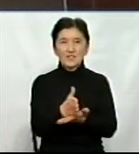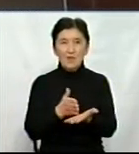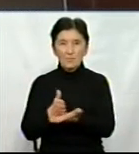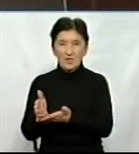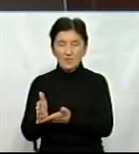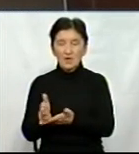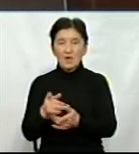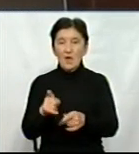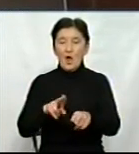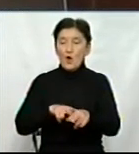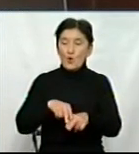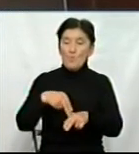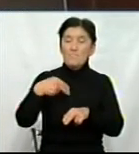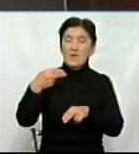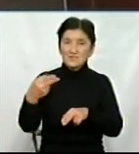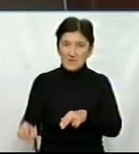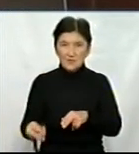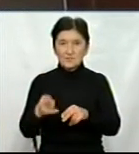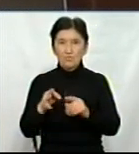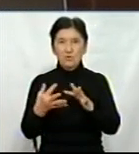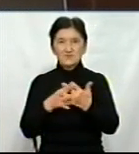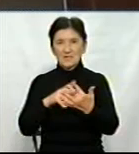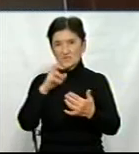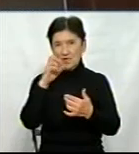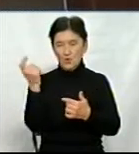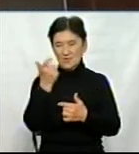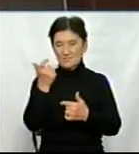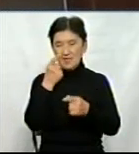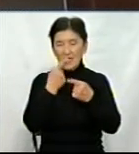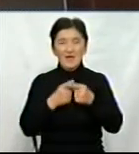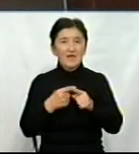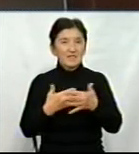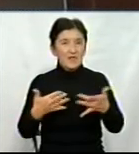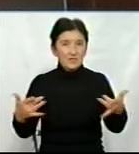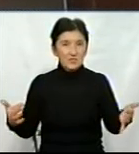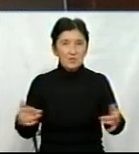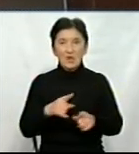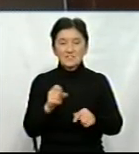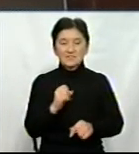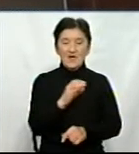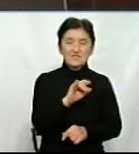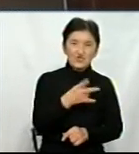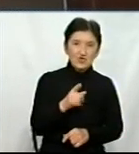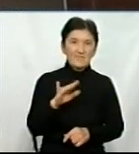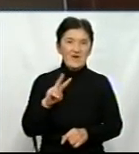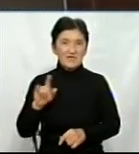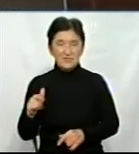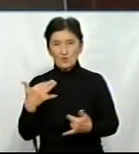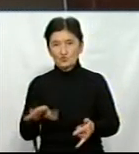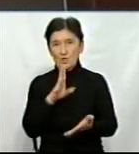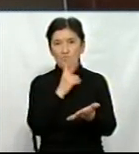по частковій компенсації вартості сільськогосподарської техніки вже на січень-вересень ми показували